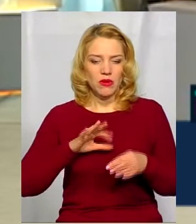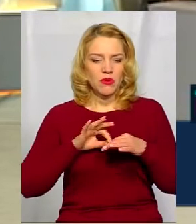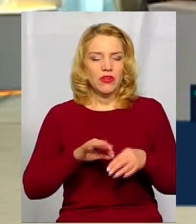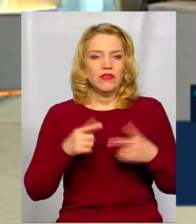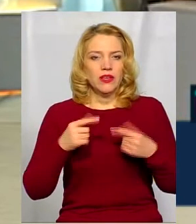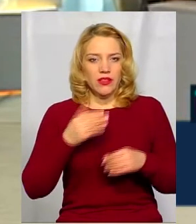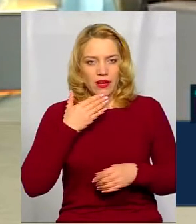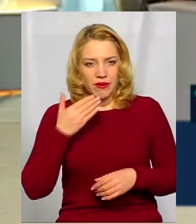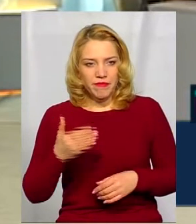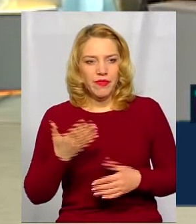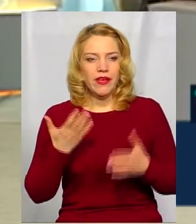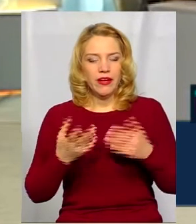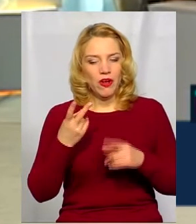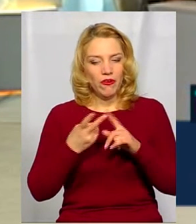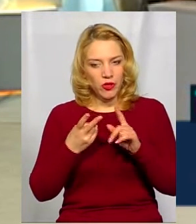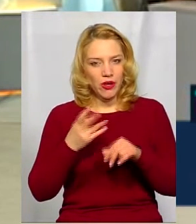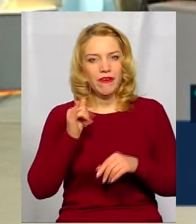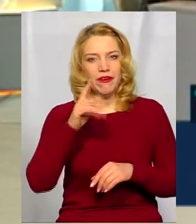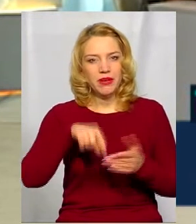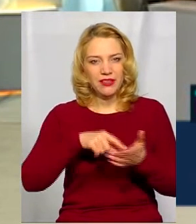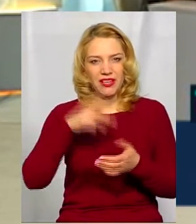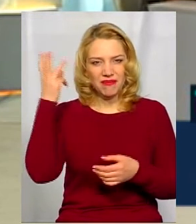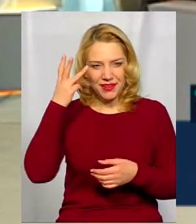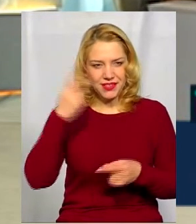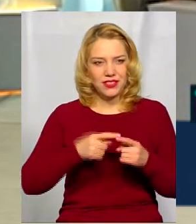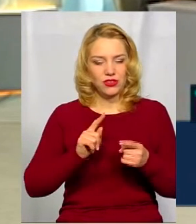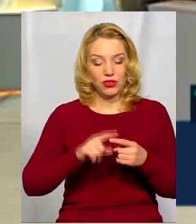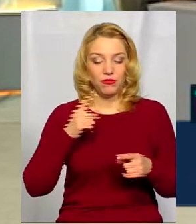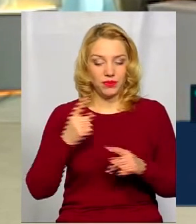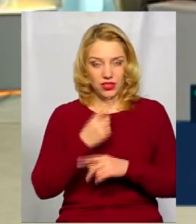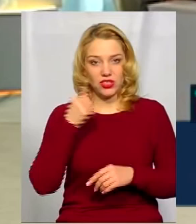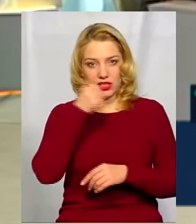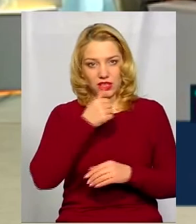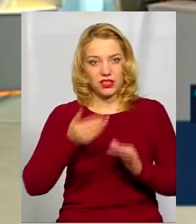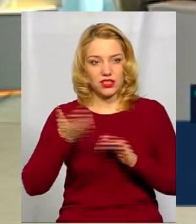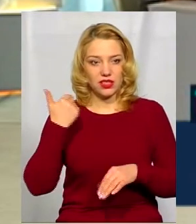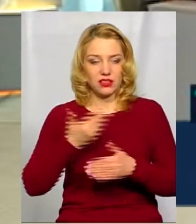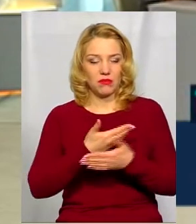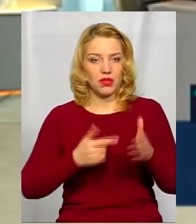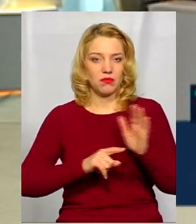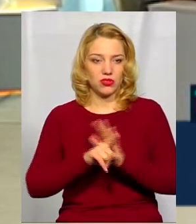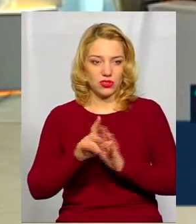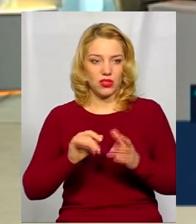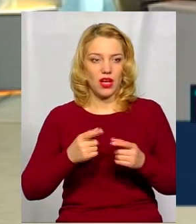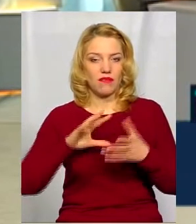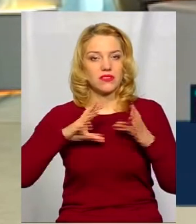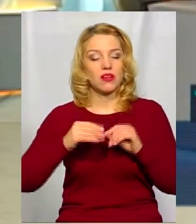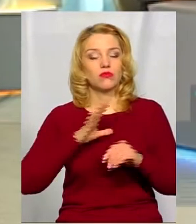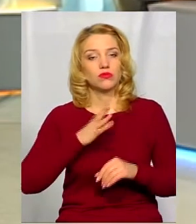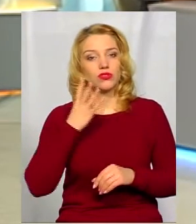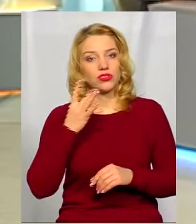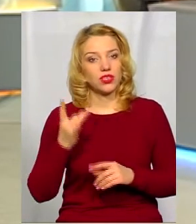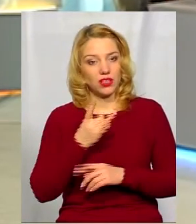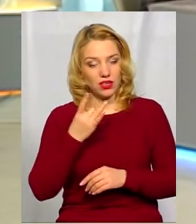де? Ну, якщо в Друге-Хмельницькому, значить, вперше рік тому назад ми започаткували. А загалом чотири